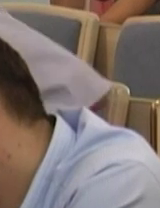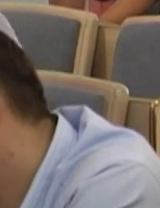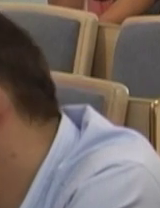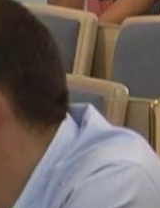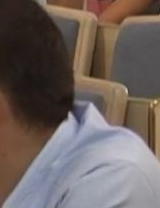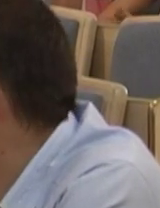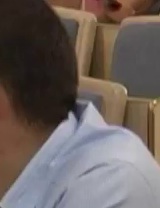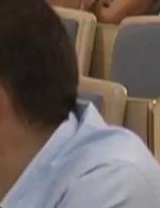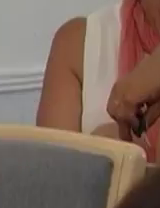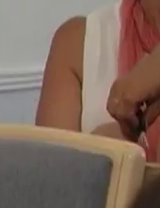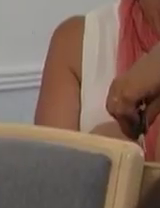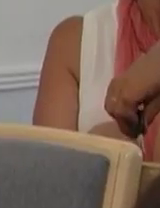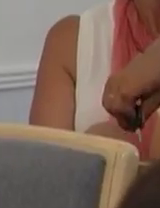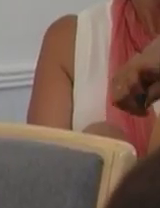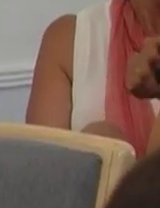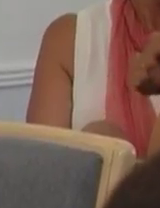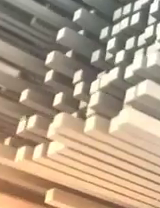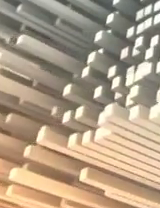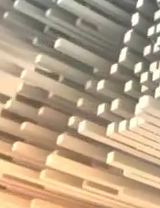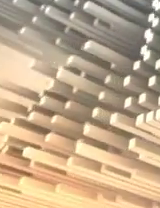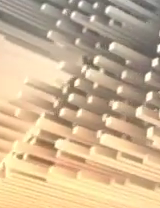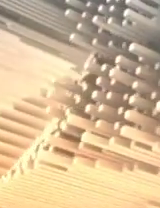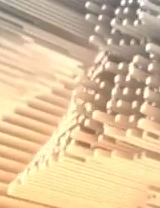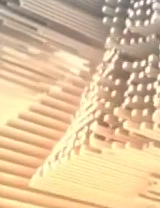громадськість чекає на зміни. Поки що терпляче